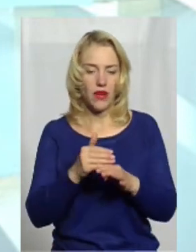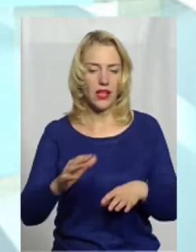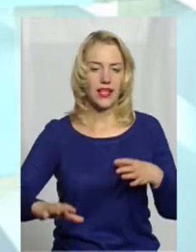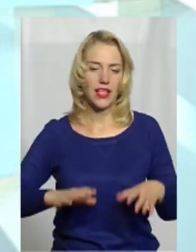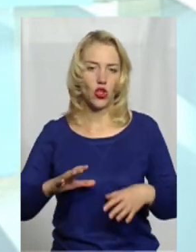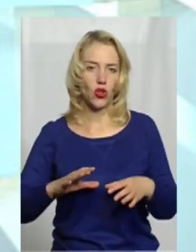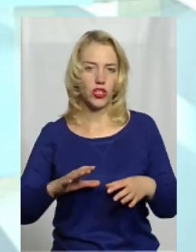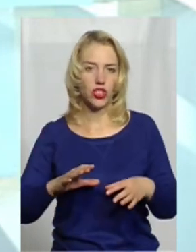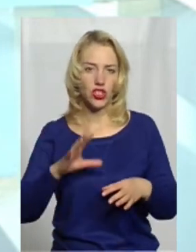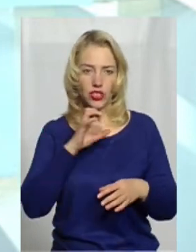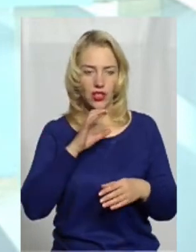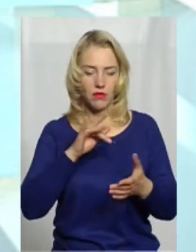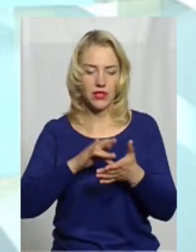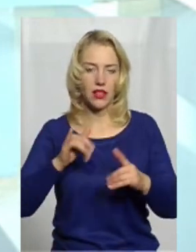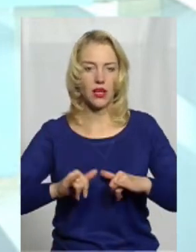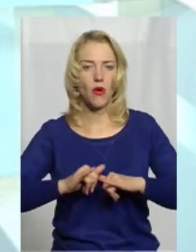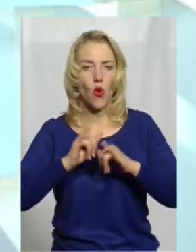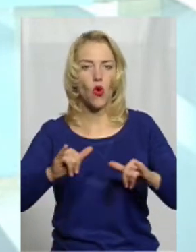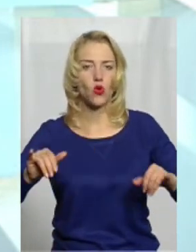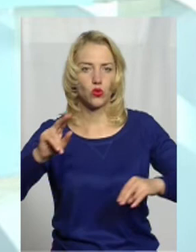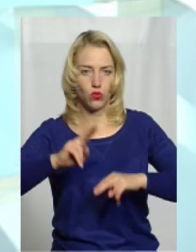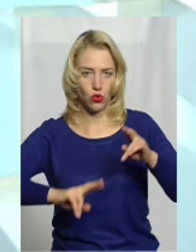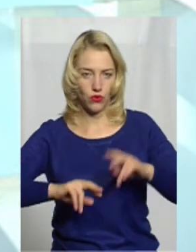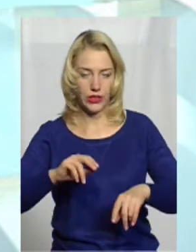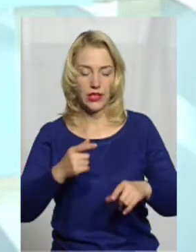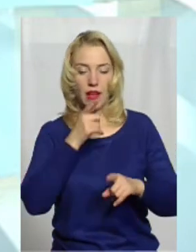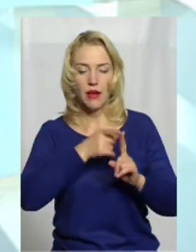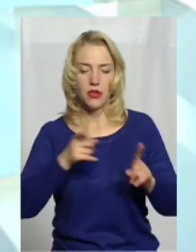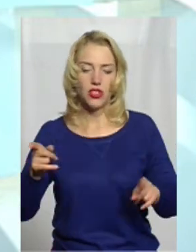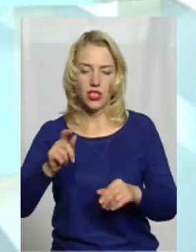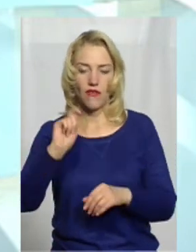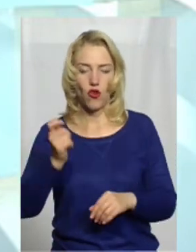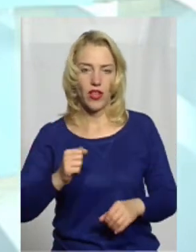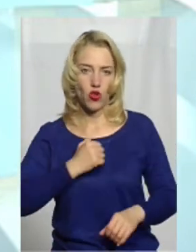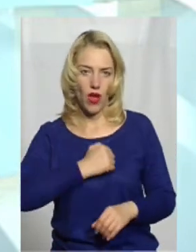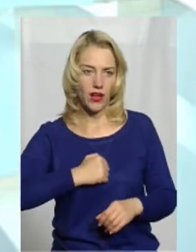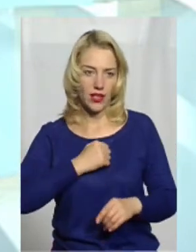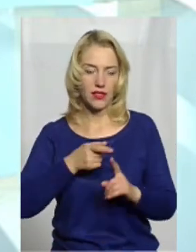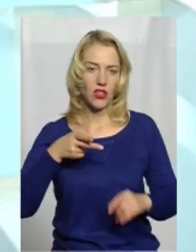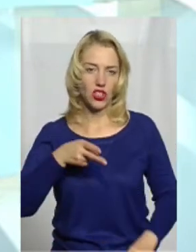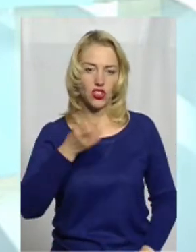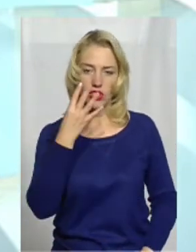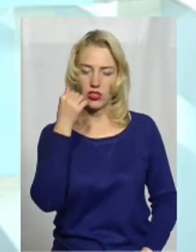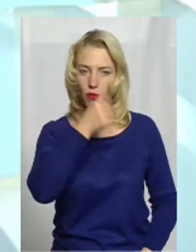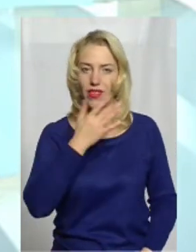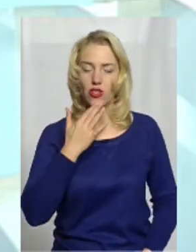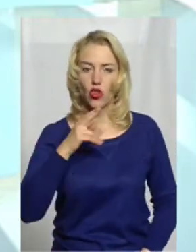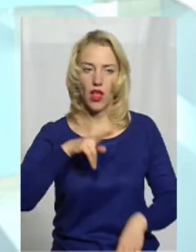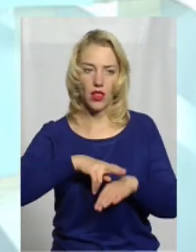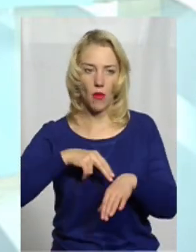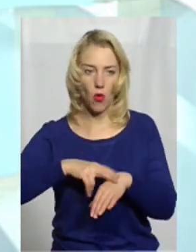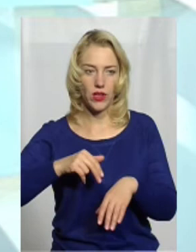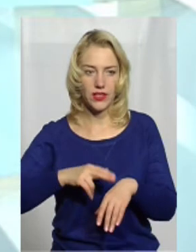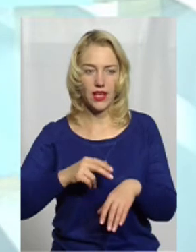розбудовуватися. Під час воєнної агресії в 2014 році національна поліція, тоді ще